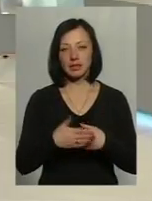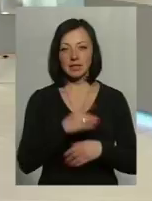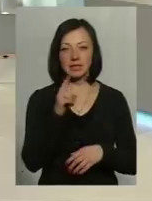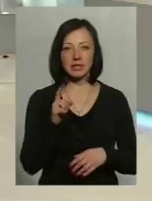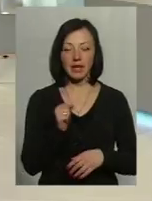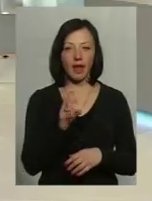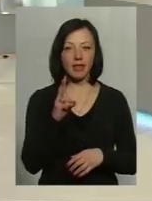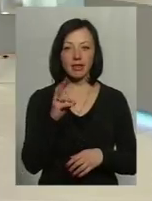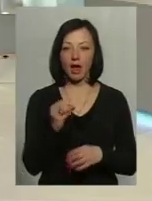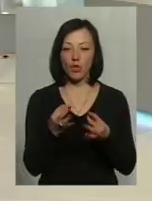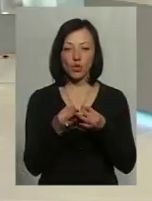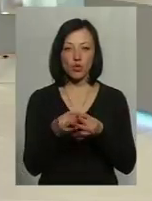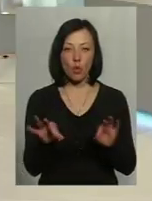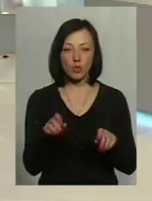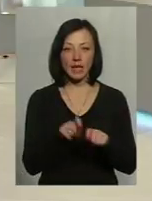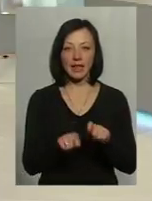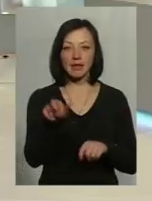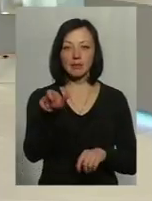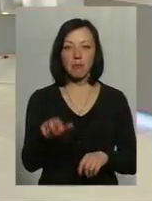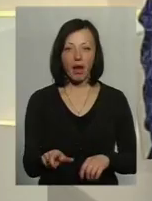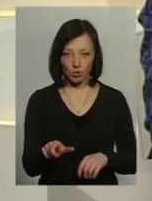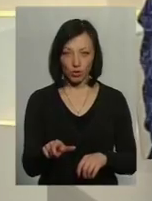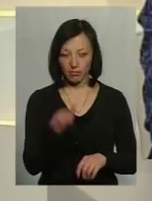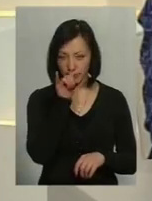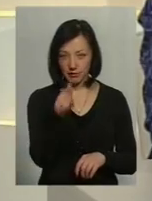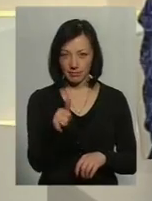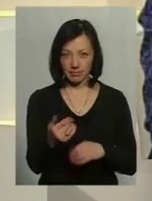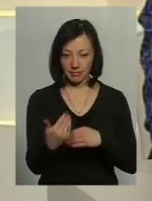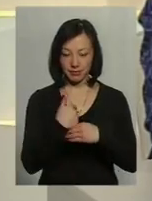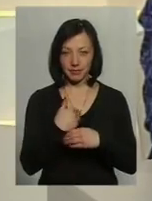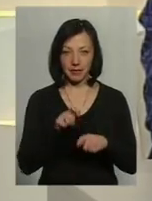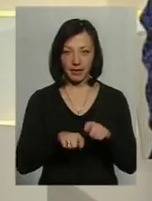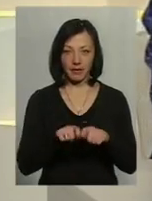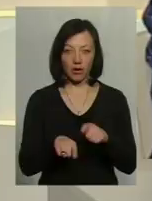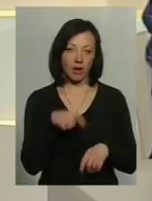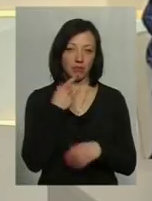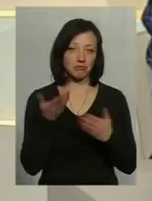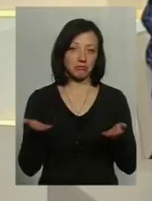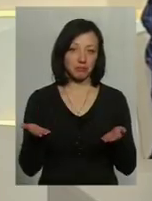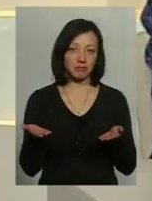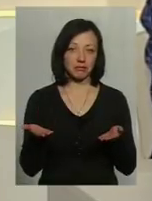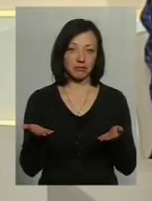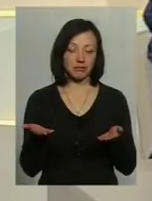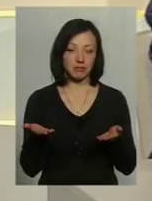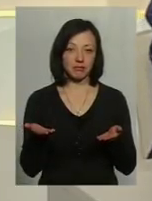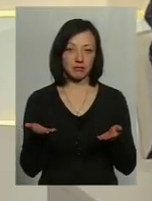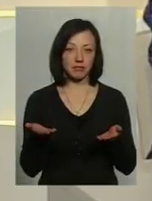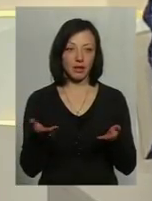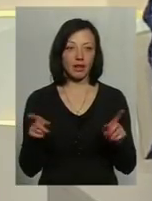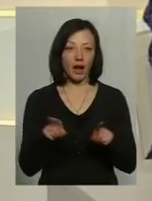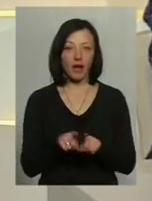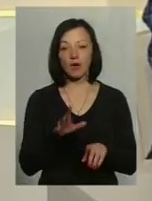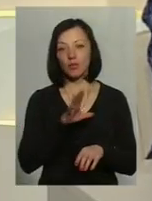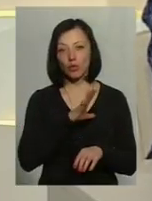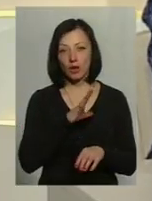за недопуск інспектора до перевірки. Мовляв, такі були